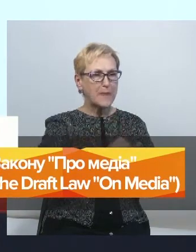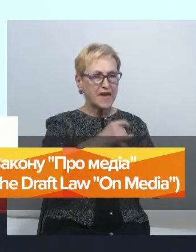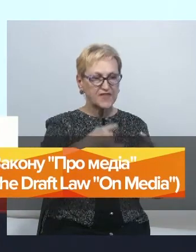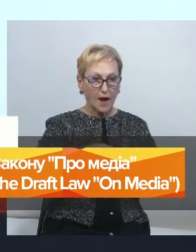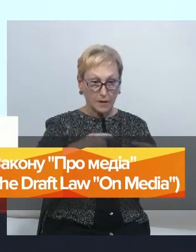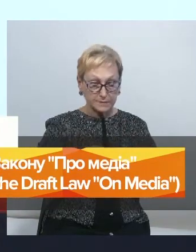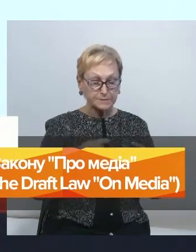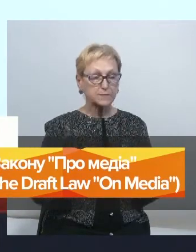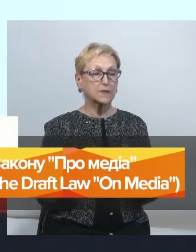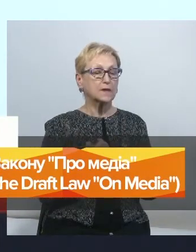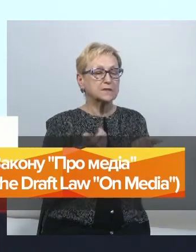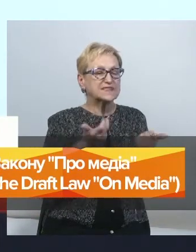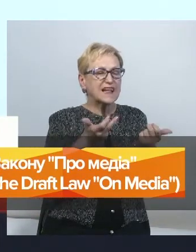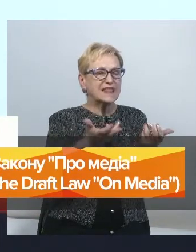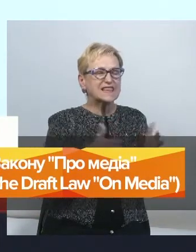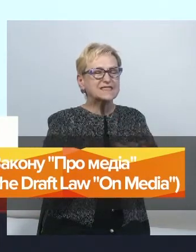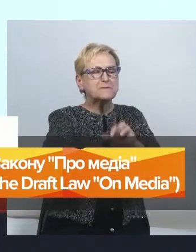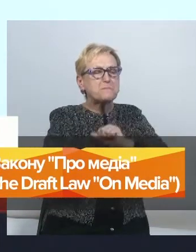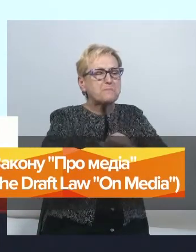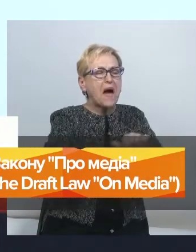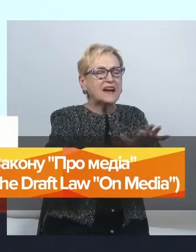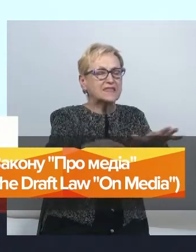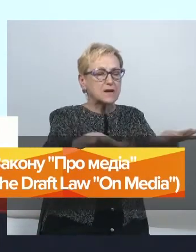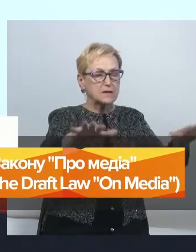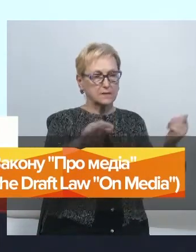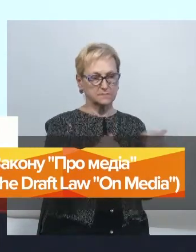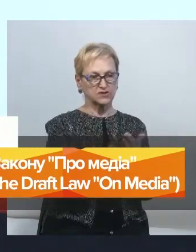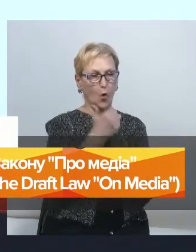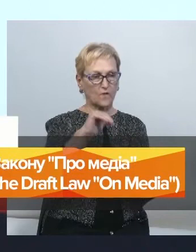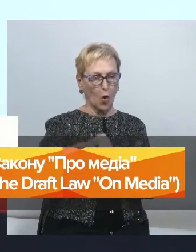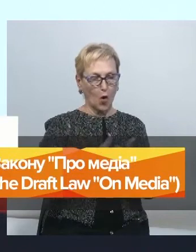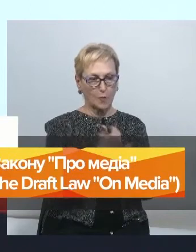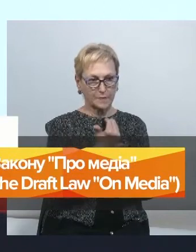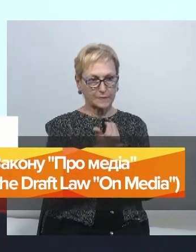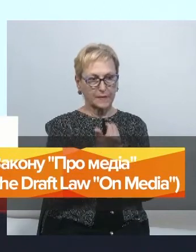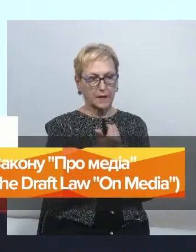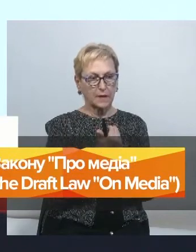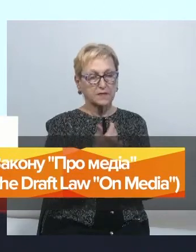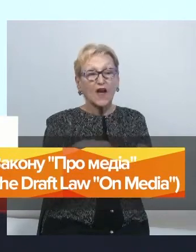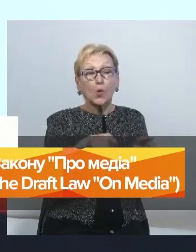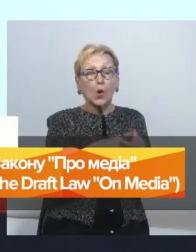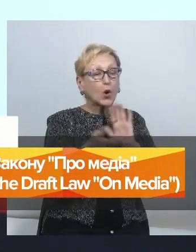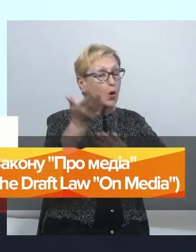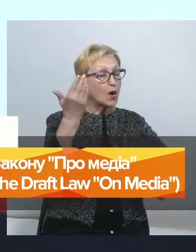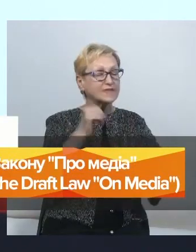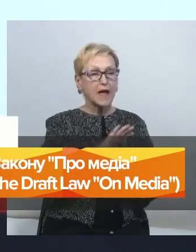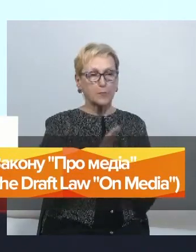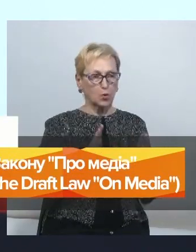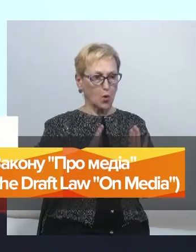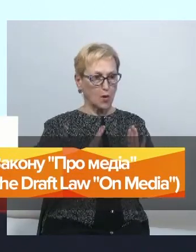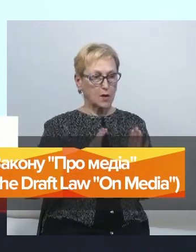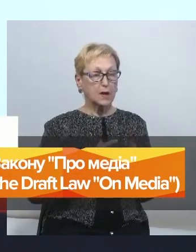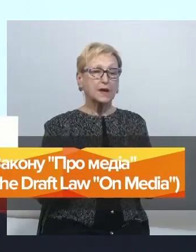нового регулювання, який пов'язаний з інтернетом. І цього регулювання взагалі не було. І багатьом, скажімо так,